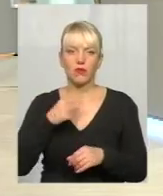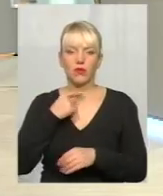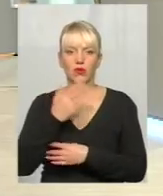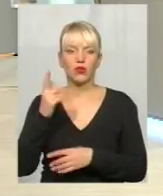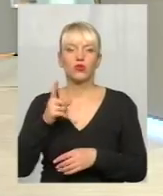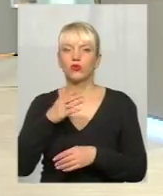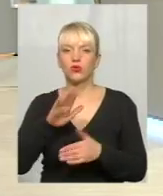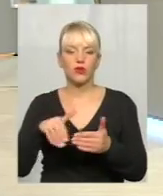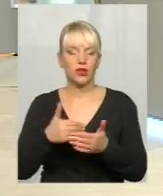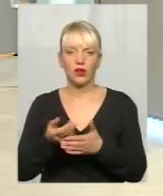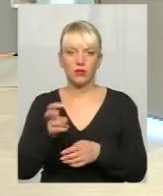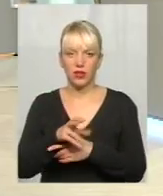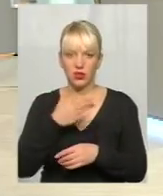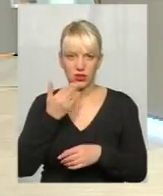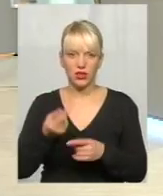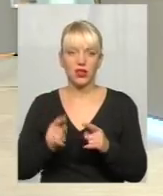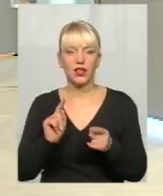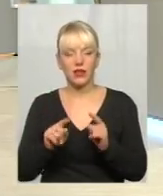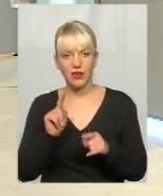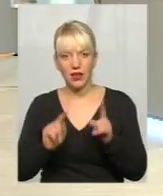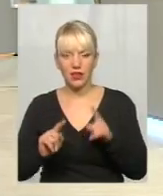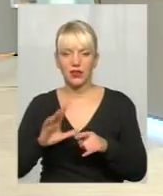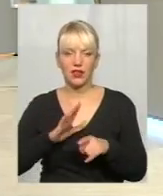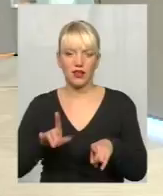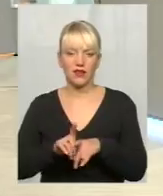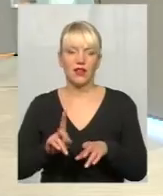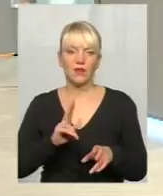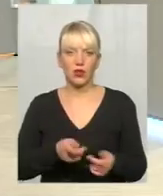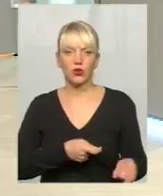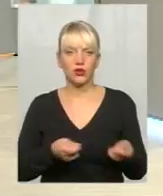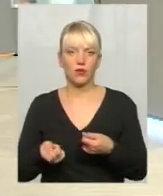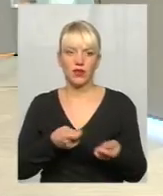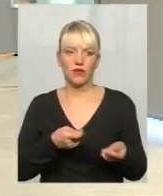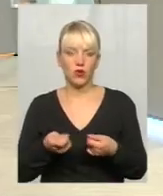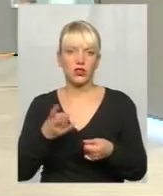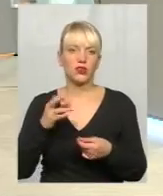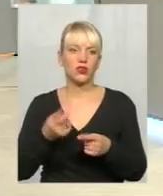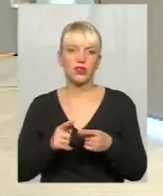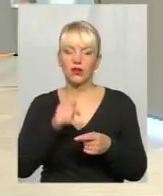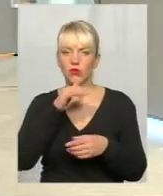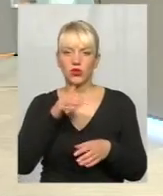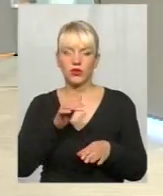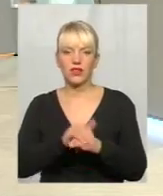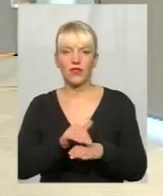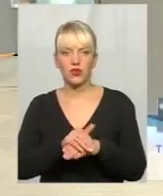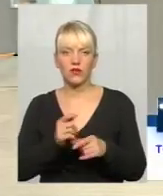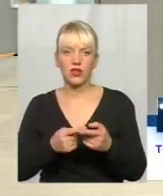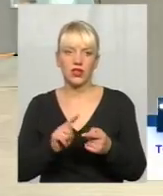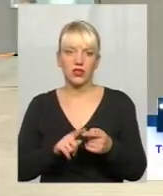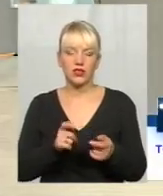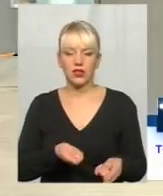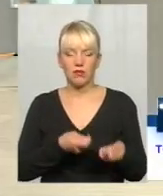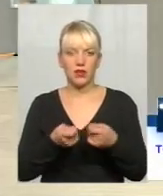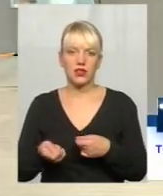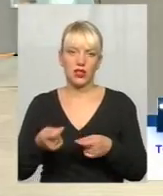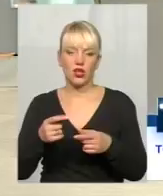ще досі не проголосували. Тому декого бували такі випадки, що підвозять, але, ну, тобто тут неможливо зафіксувати, чи це привезла